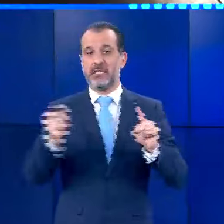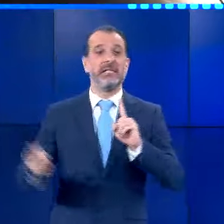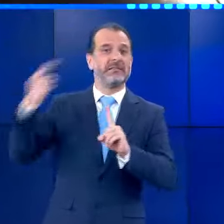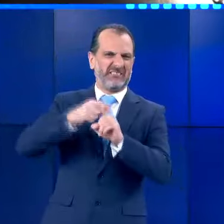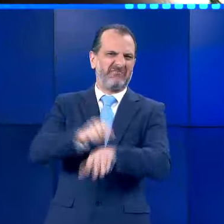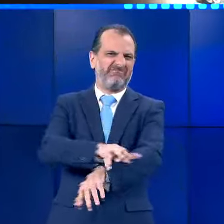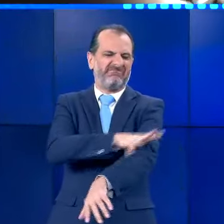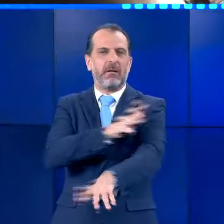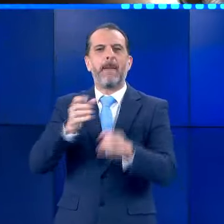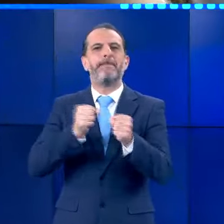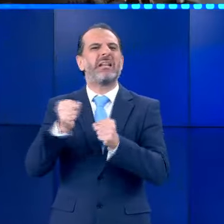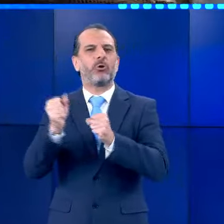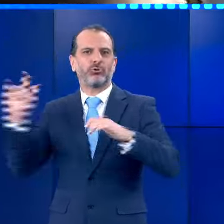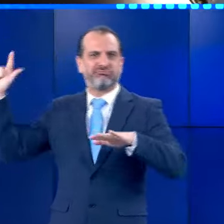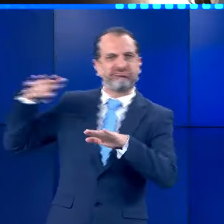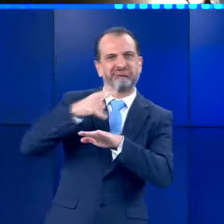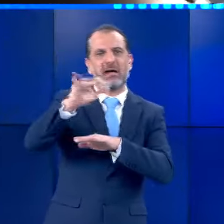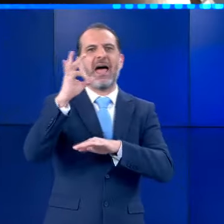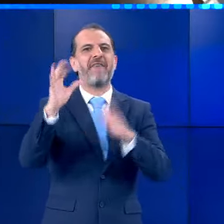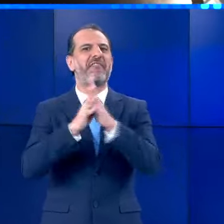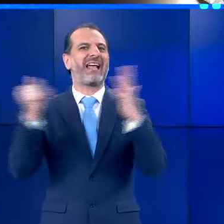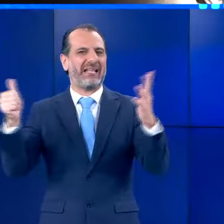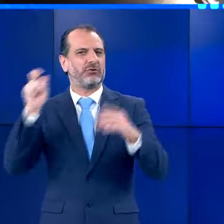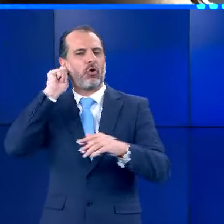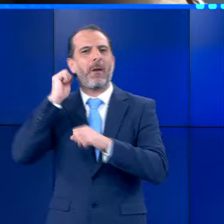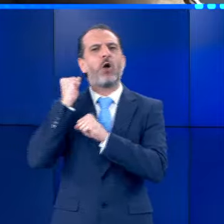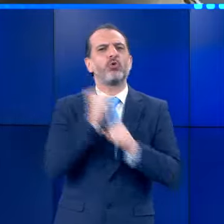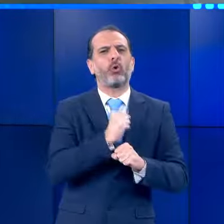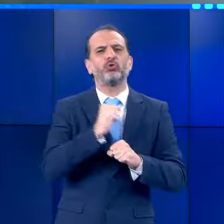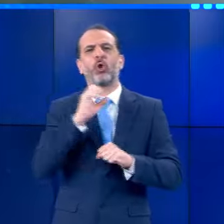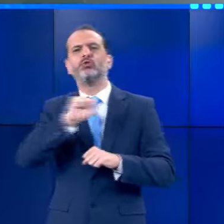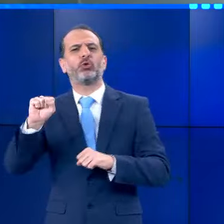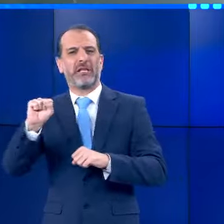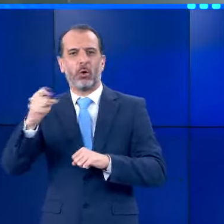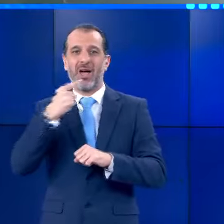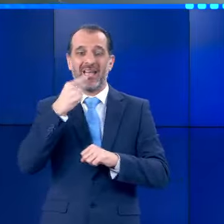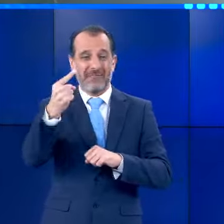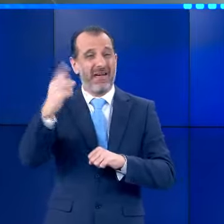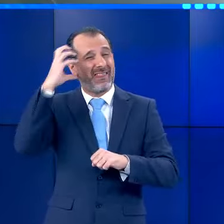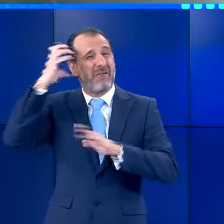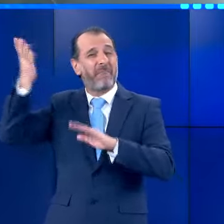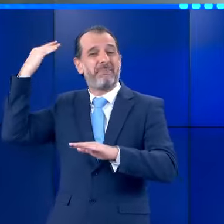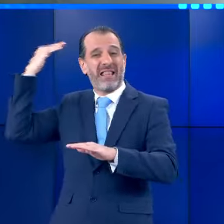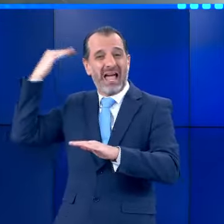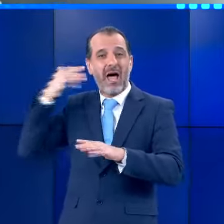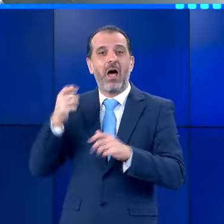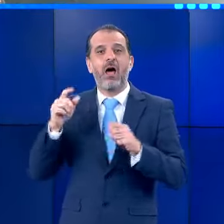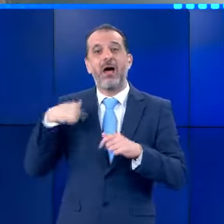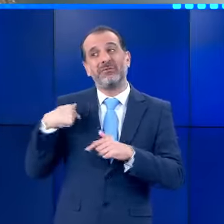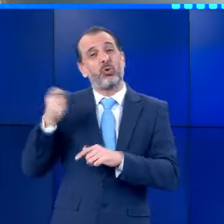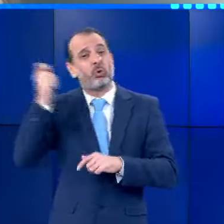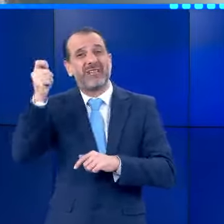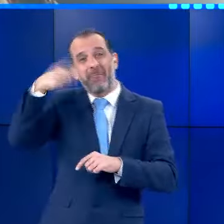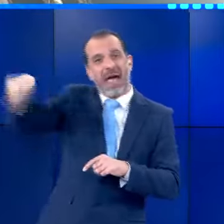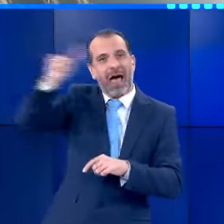προκάλεσε το μήνυμα του πιλότου του F-16, Σμινακού Γιώργου Σωτηρίου. Χρωστάμε σε όσους ήρθαν, πέρασαν, θα έρθουν, θα